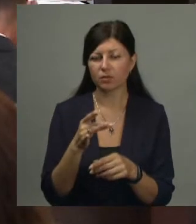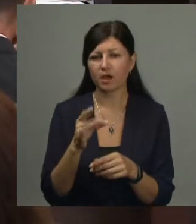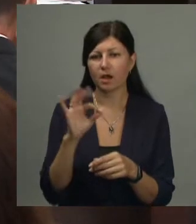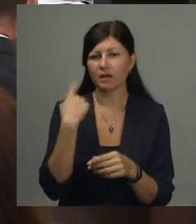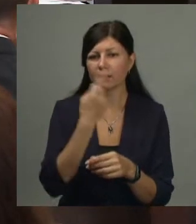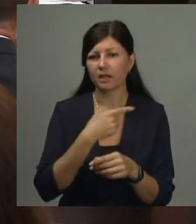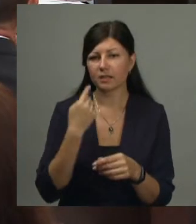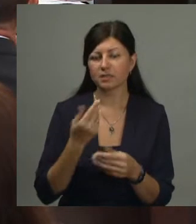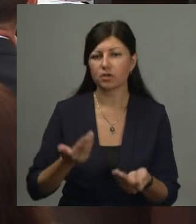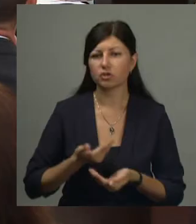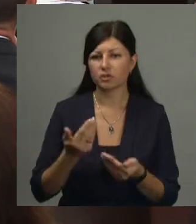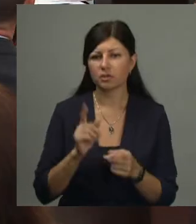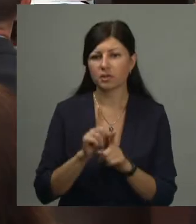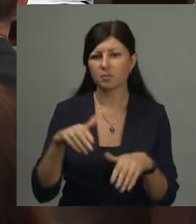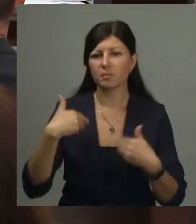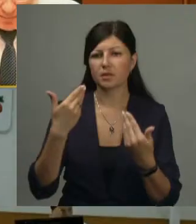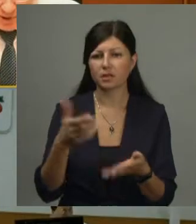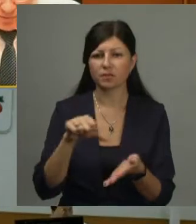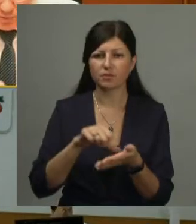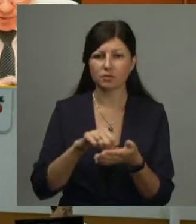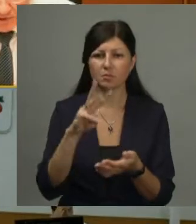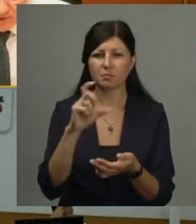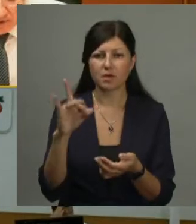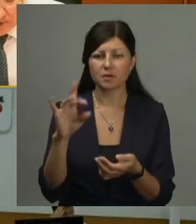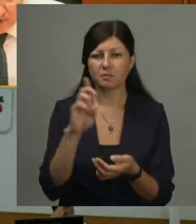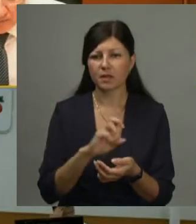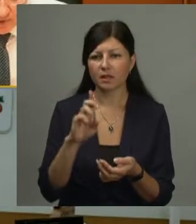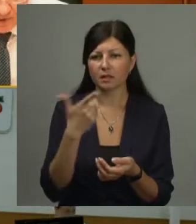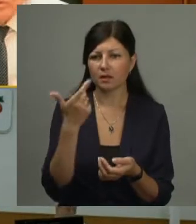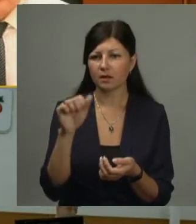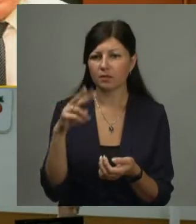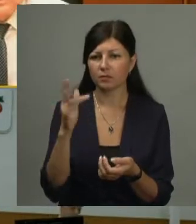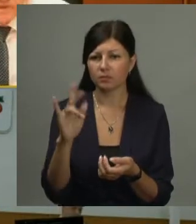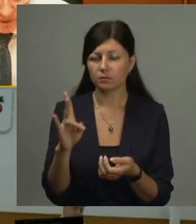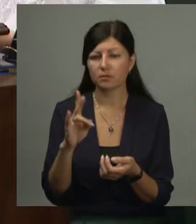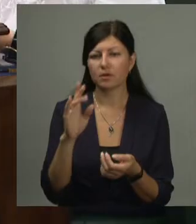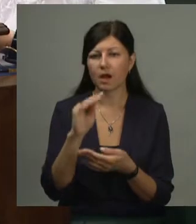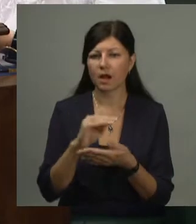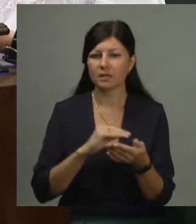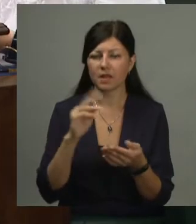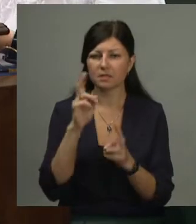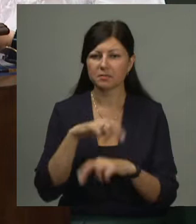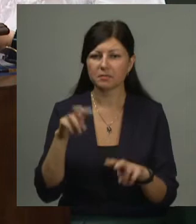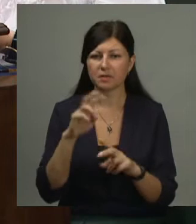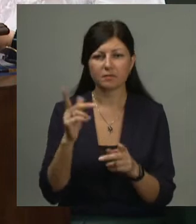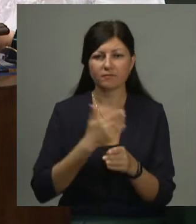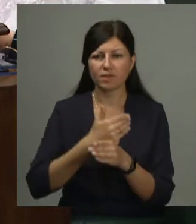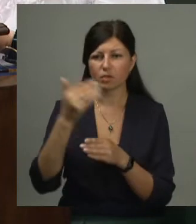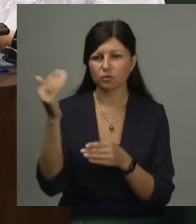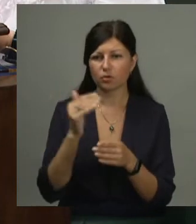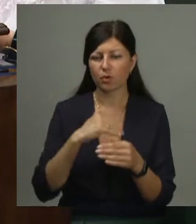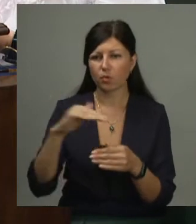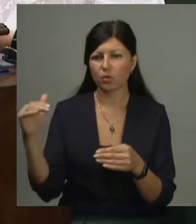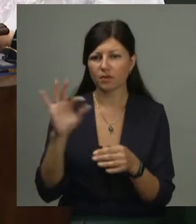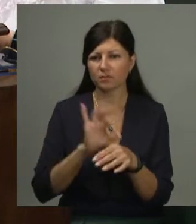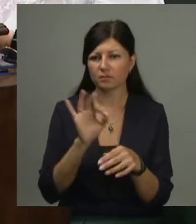От лица жителей областного центра с таким предложением выступил мэр Белгорода Юрий Голдун. Статистический анализ показывает высокий уровень госпитализации